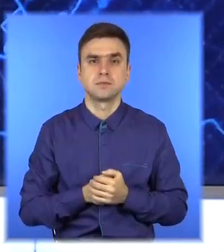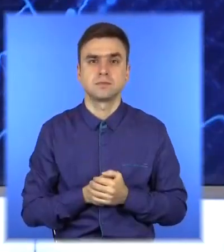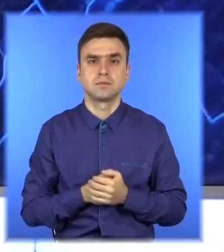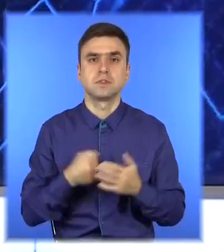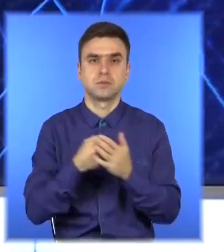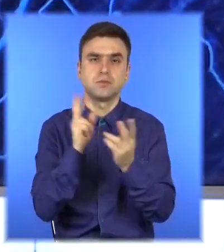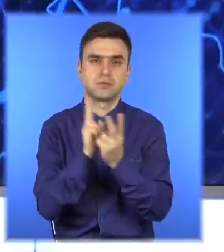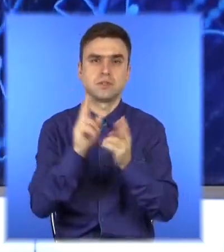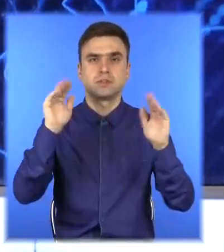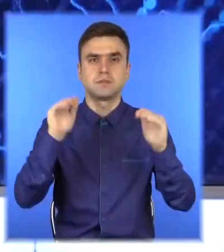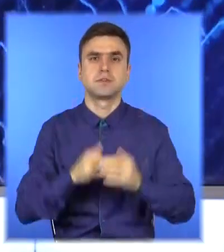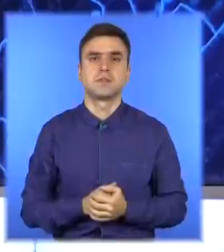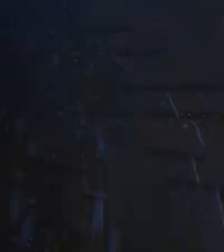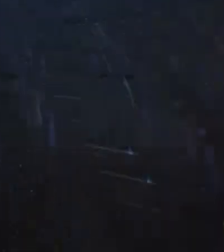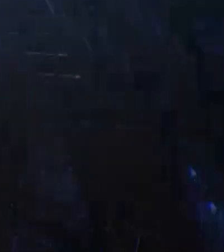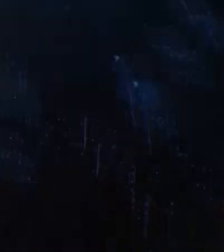На все добре.